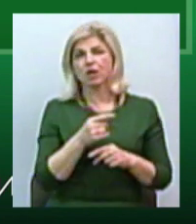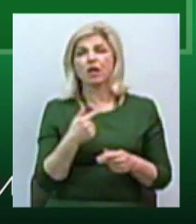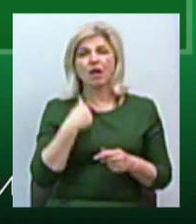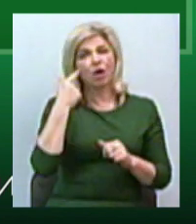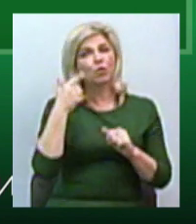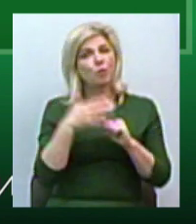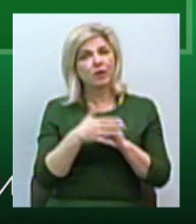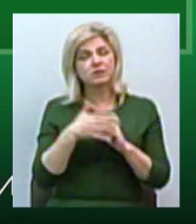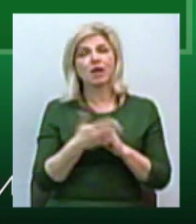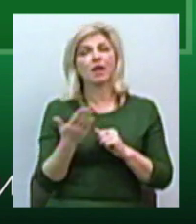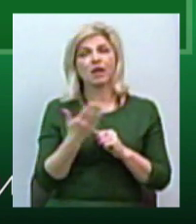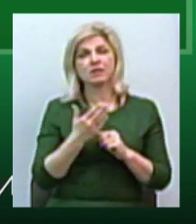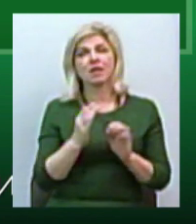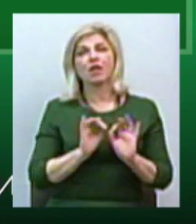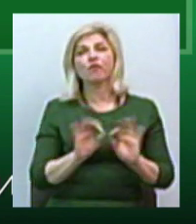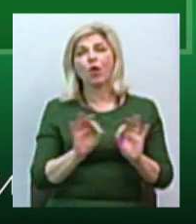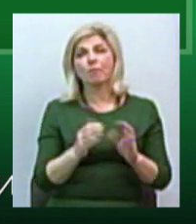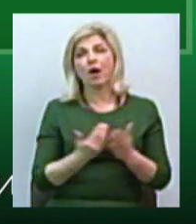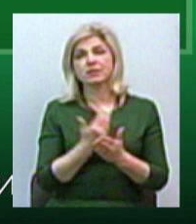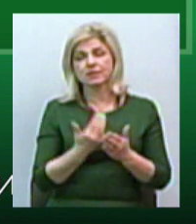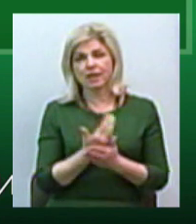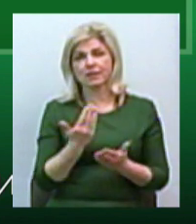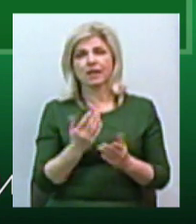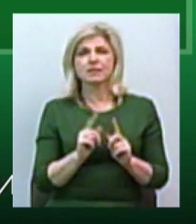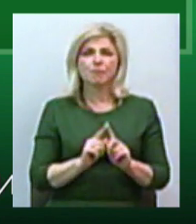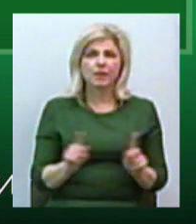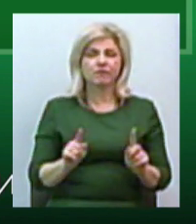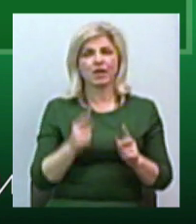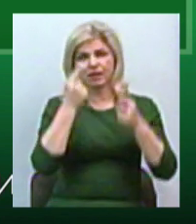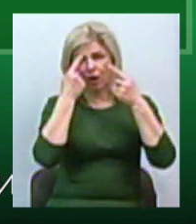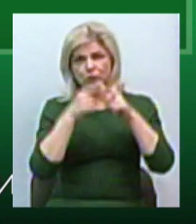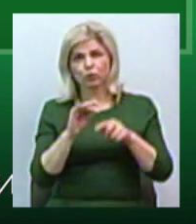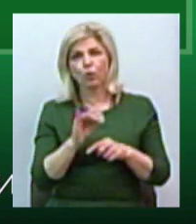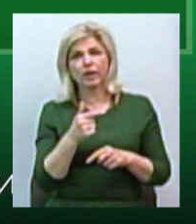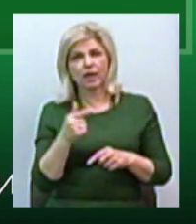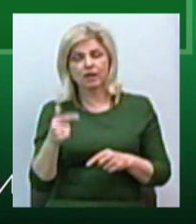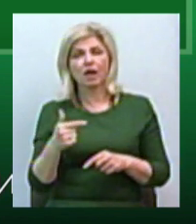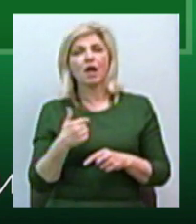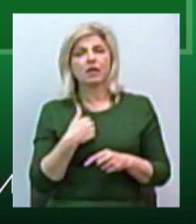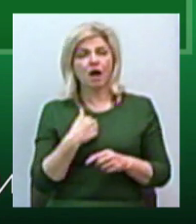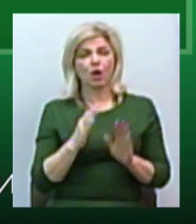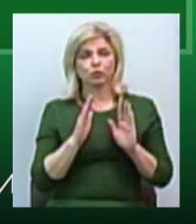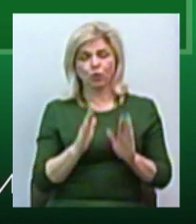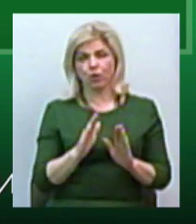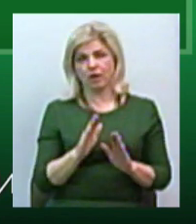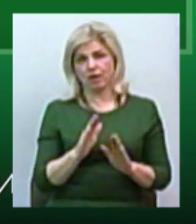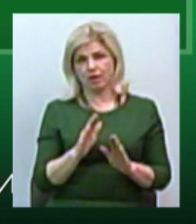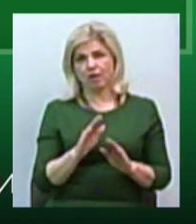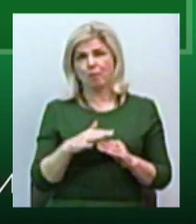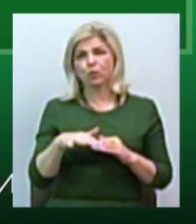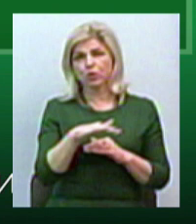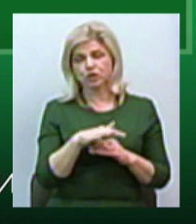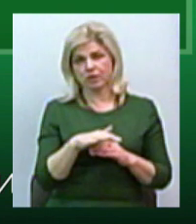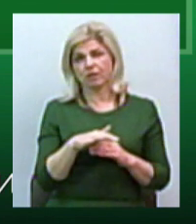інформаційні, всі ці специфіка, технології. Я вдаюся лише політичну площину такого